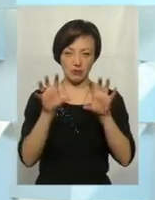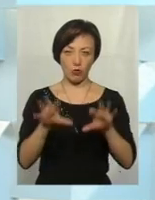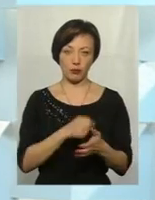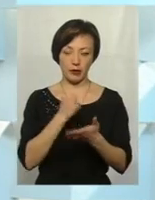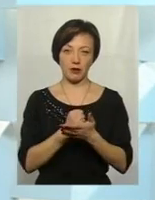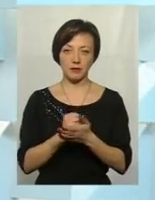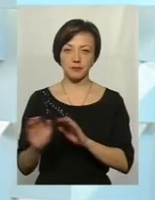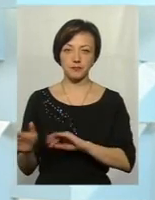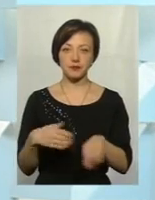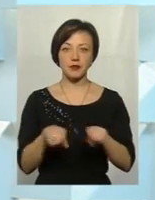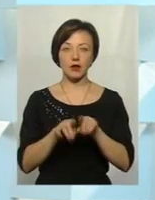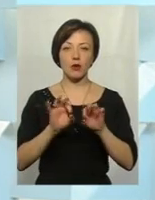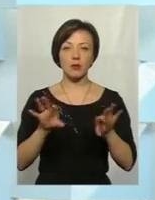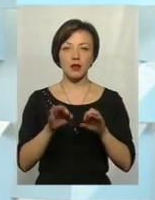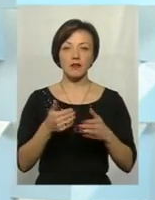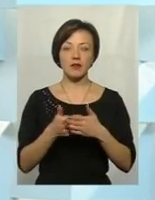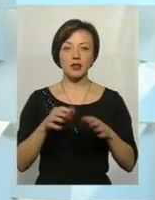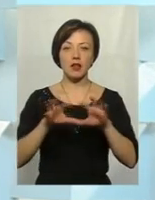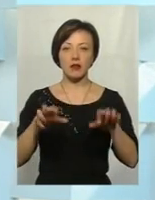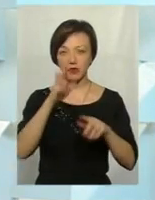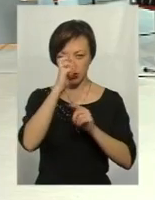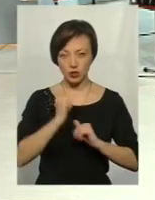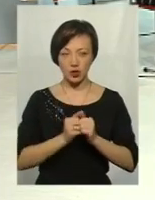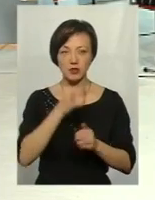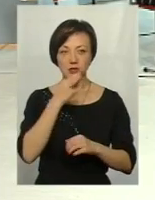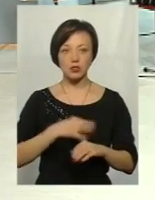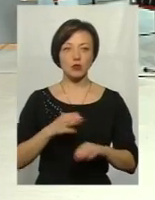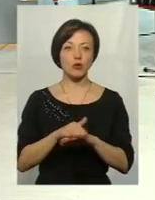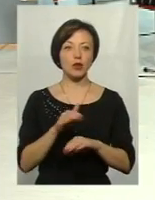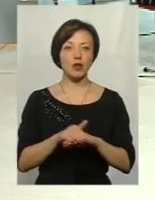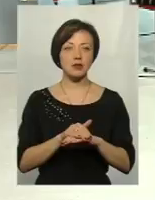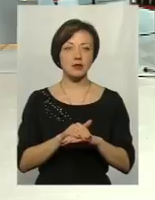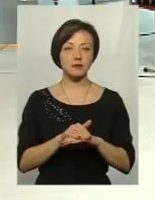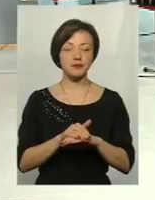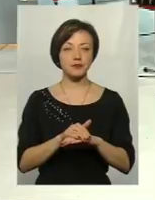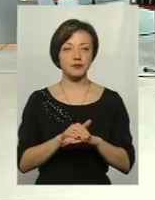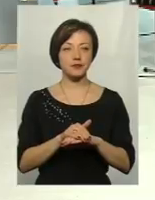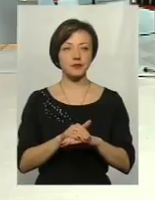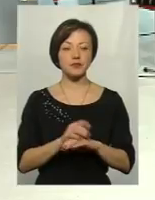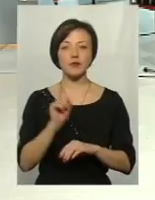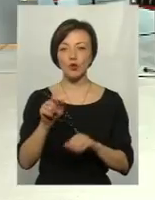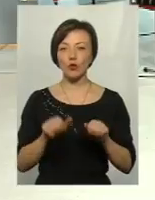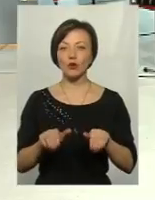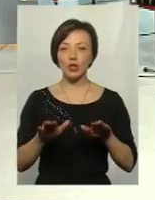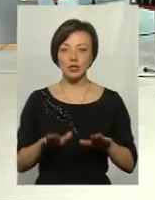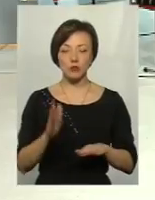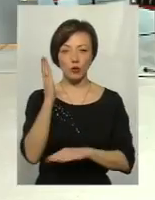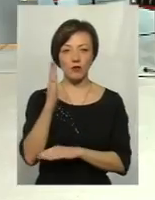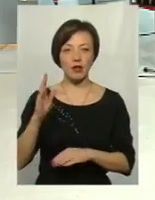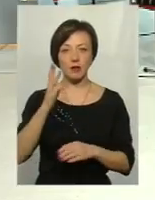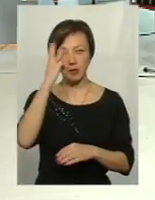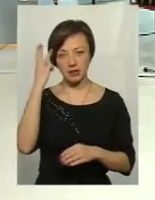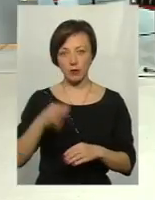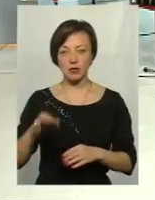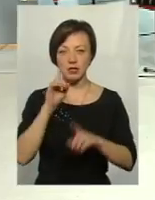От такий коментар від глави держави. Пані Ніло, скажіть, будь ласка, в тому рішенні, яке проголосувала Хмельницька